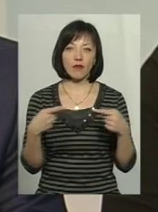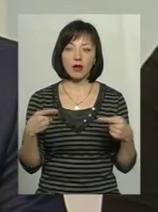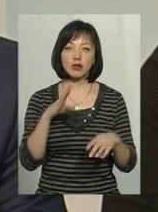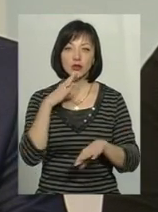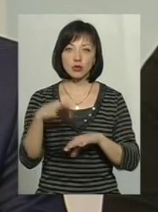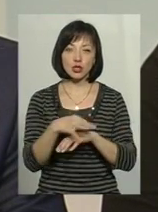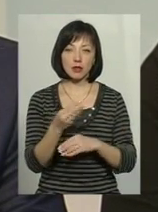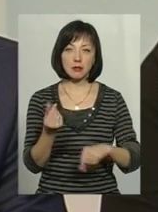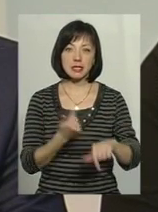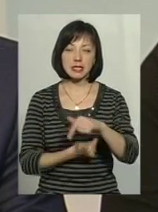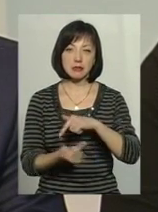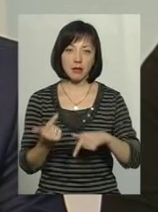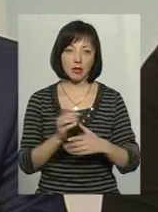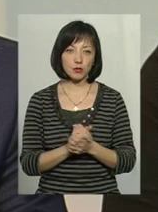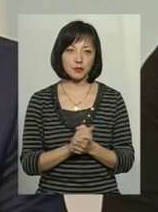бізнесменом,